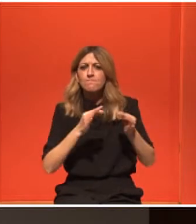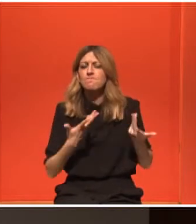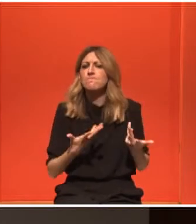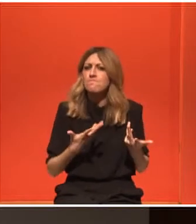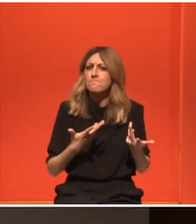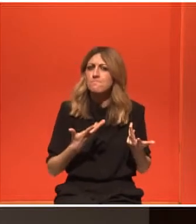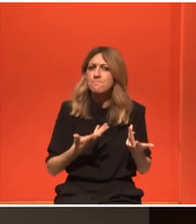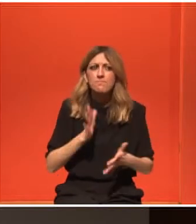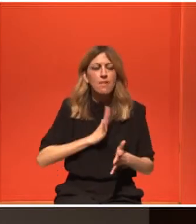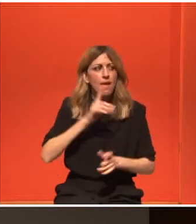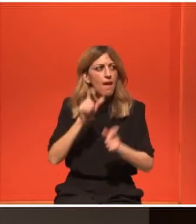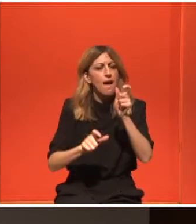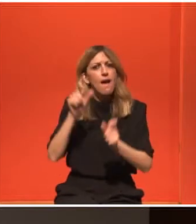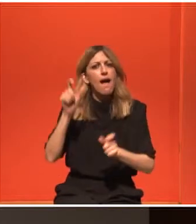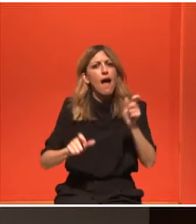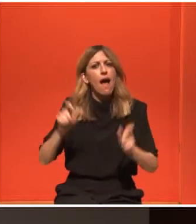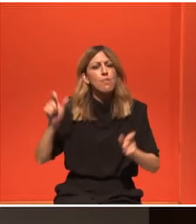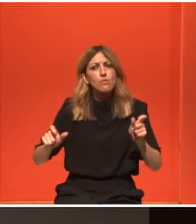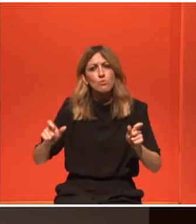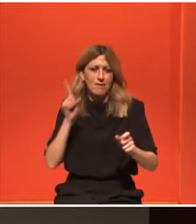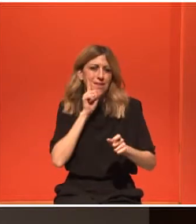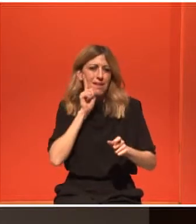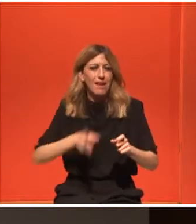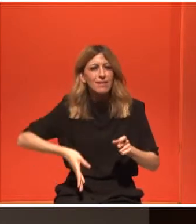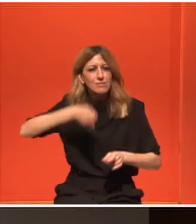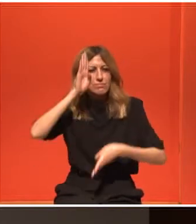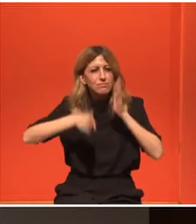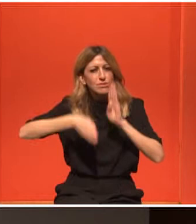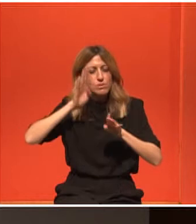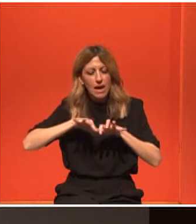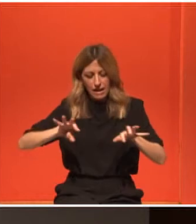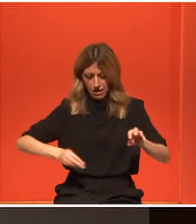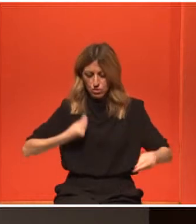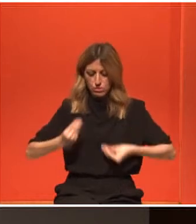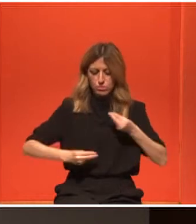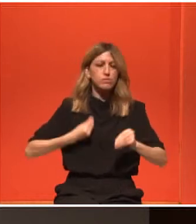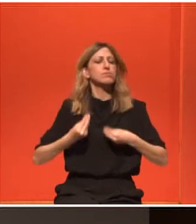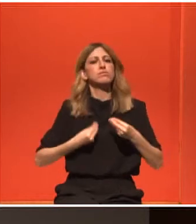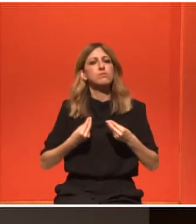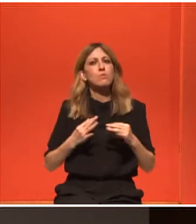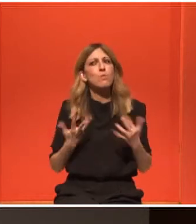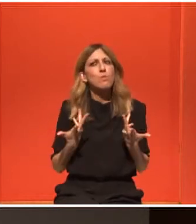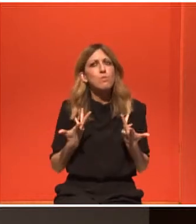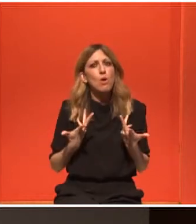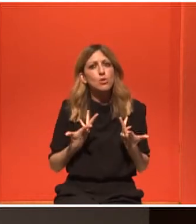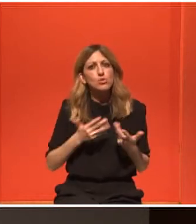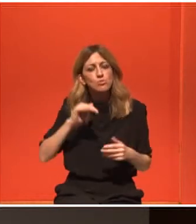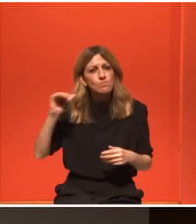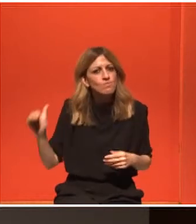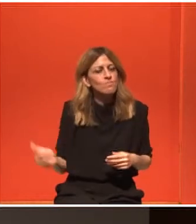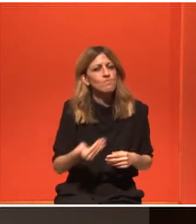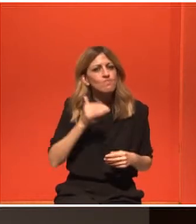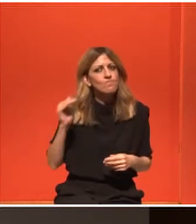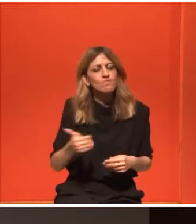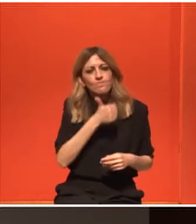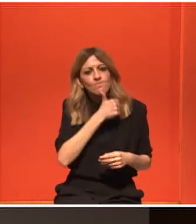στις ιδιαίτερες αυτές τις στιγμές που περνάνε με κάτι το οποίο το αναδεικνύουν σημαντικό και